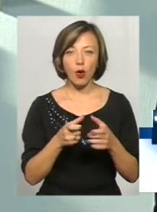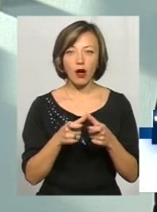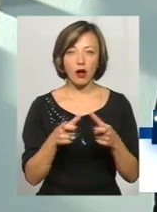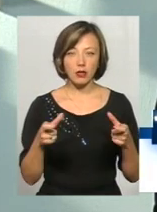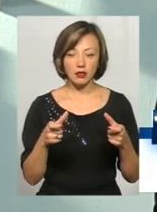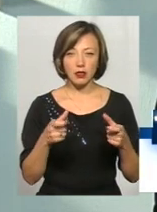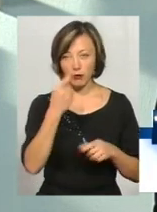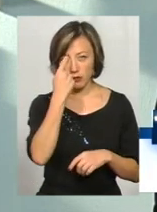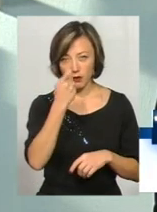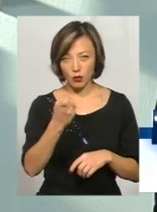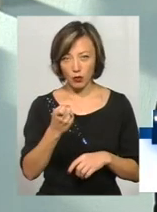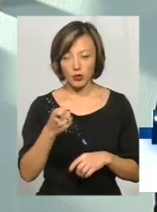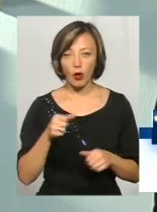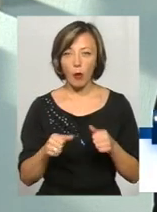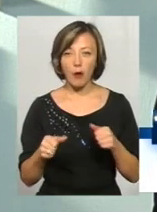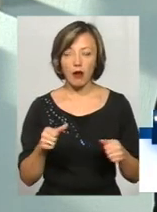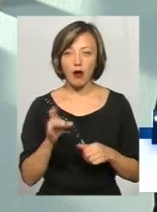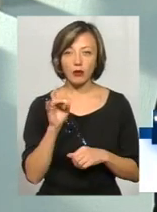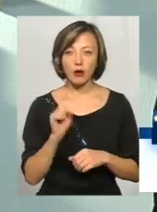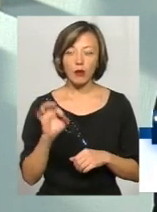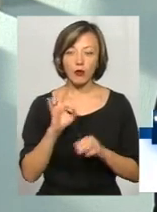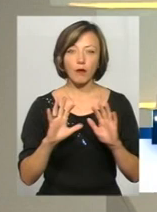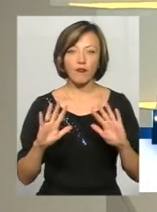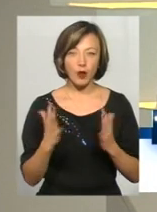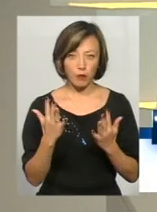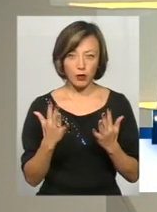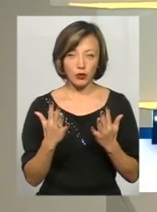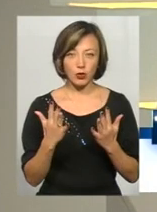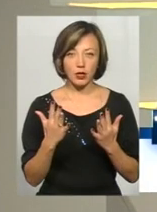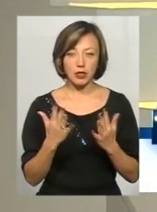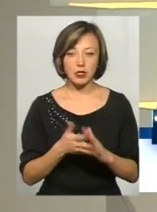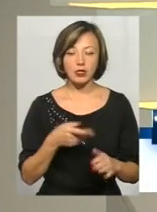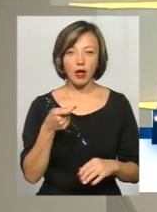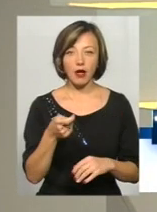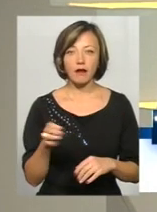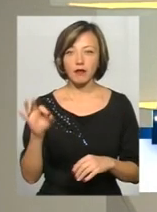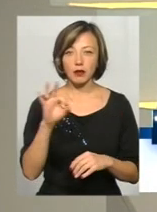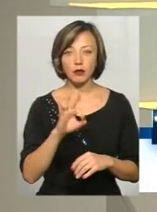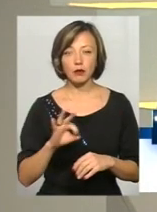карти, повідомити оператора про випадок, заявити про